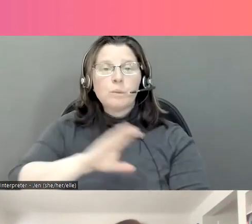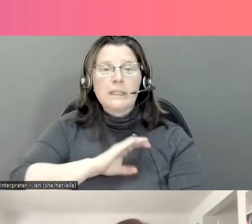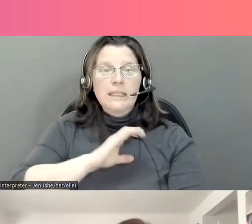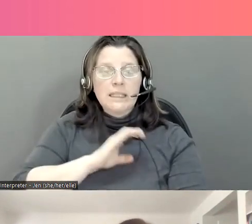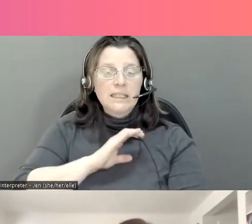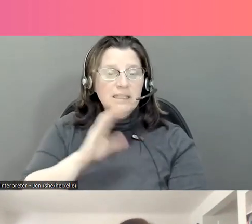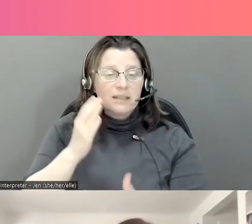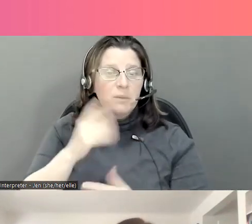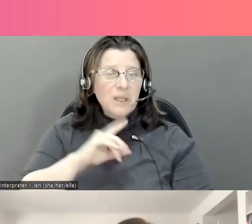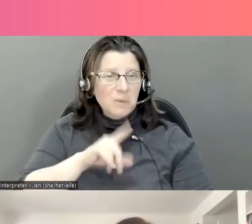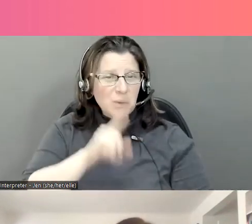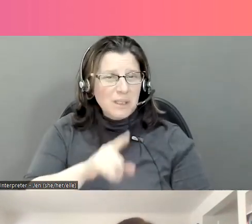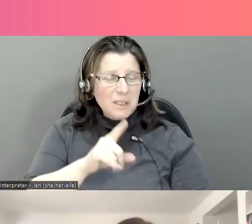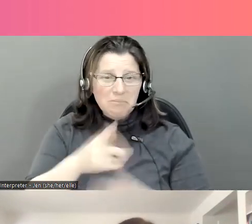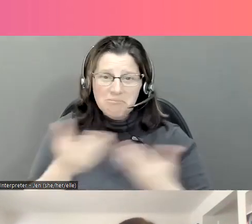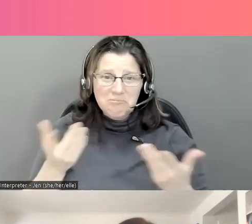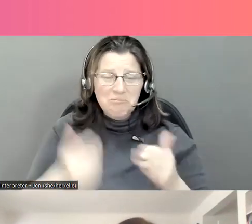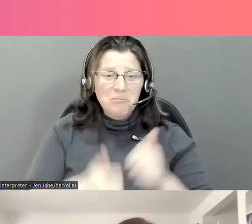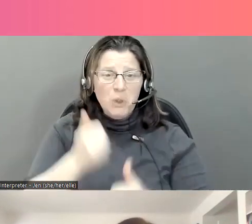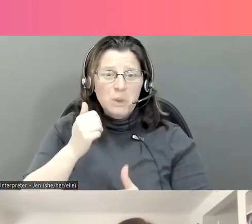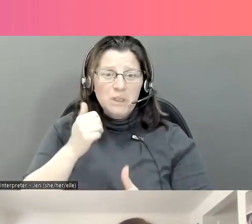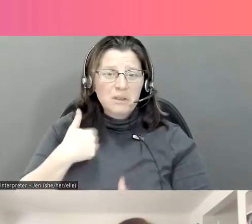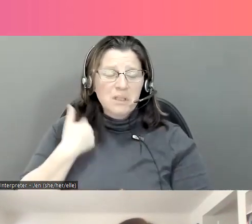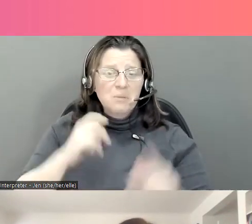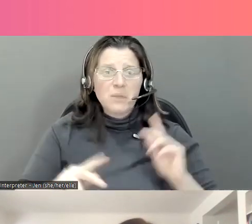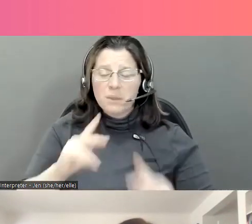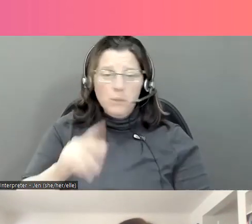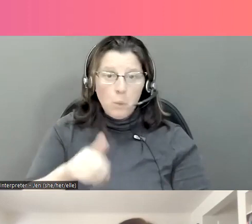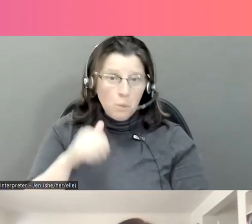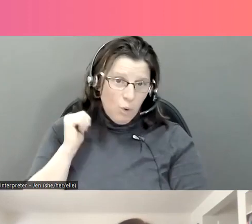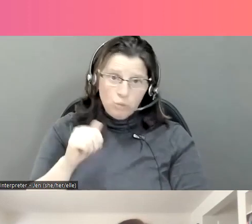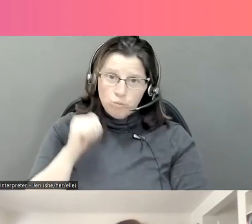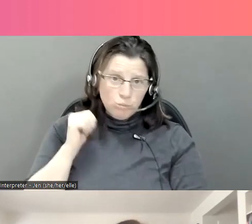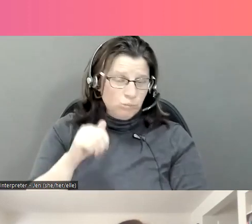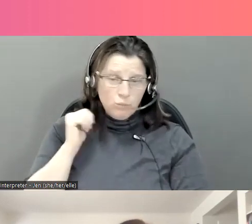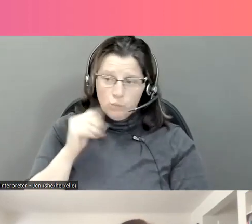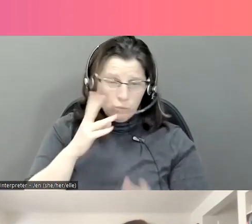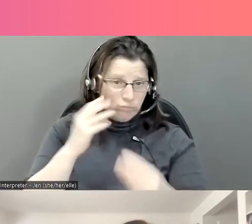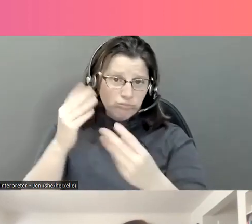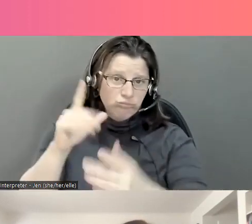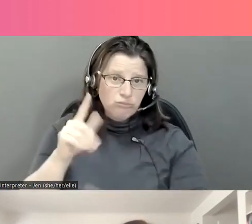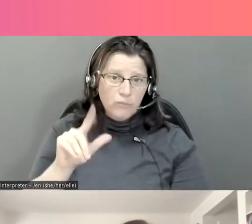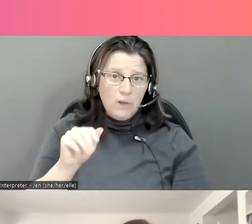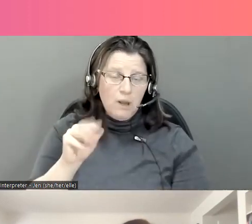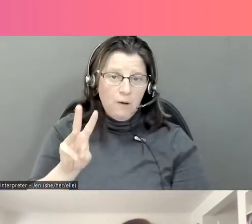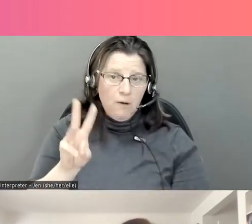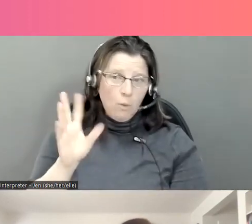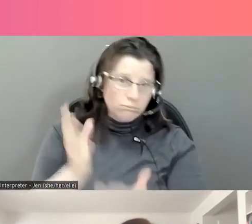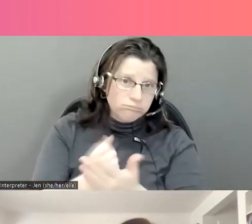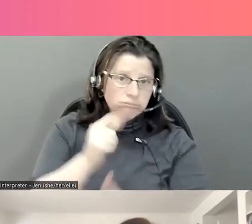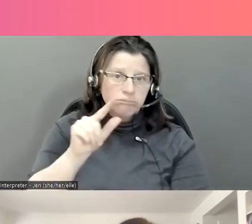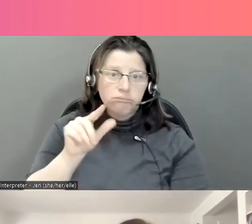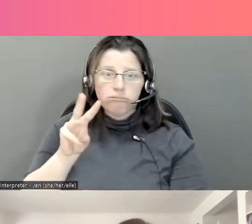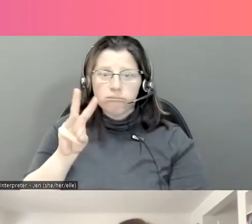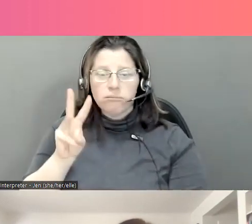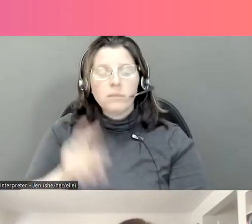obligatoirement, mais la réalité, c'est que la plupart des jeunes n'utiliseront jamais la loi. Cela dit,